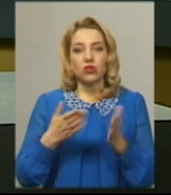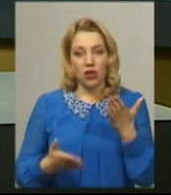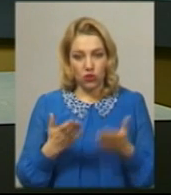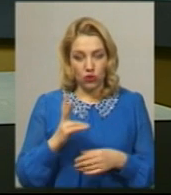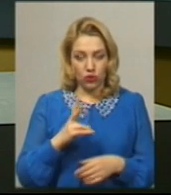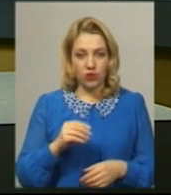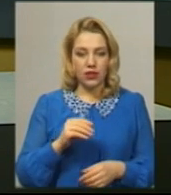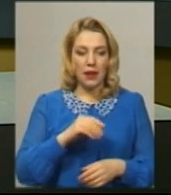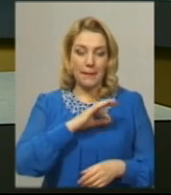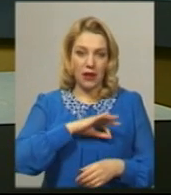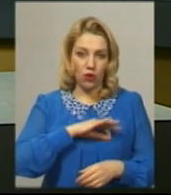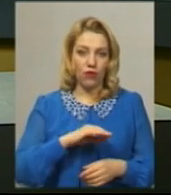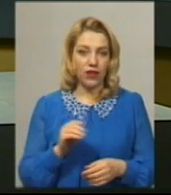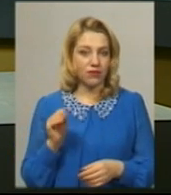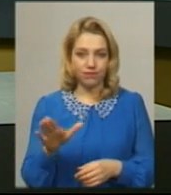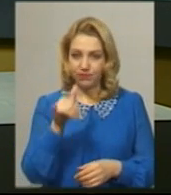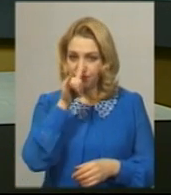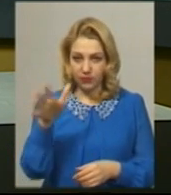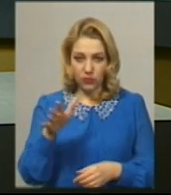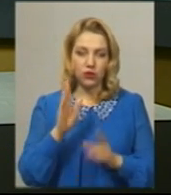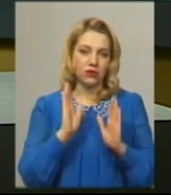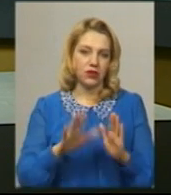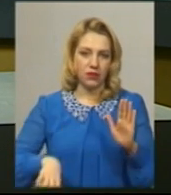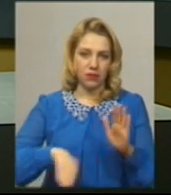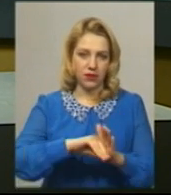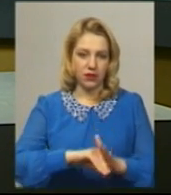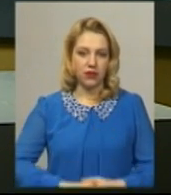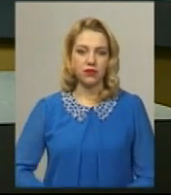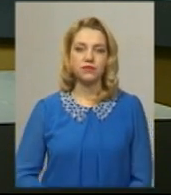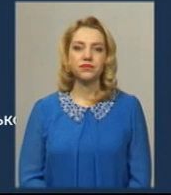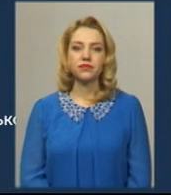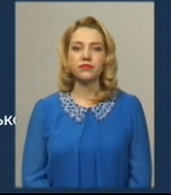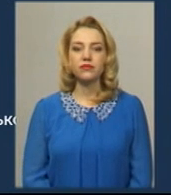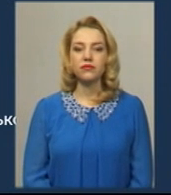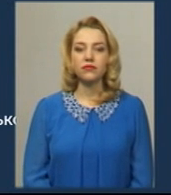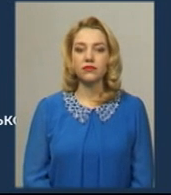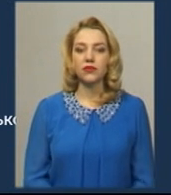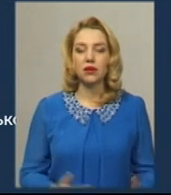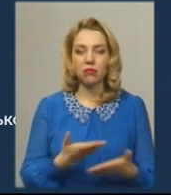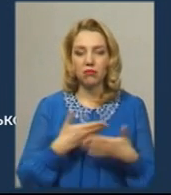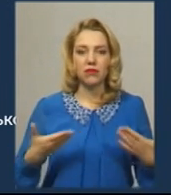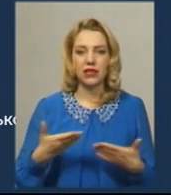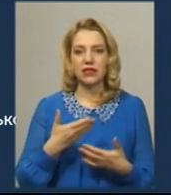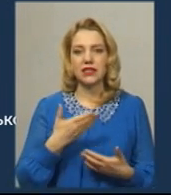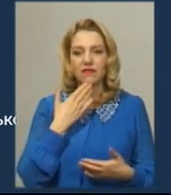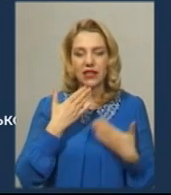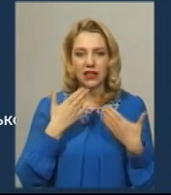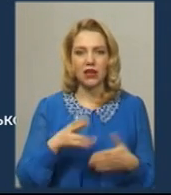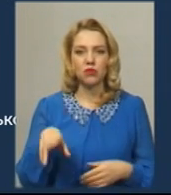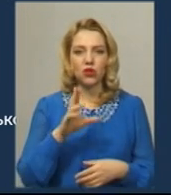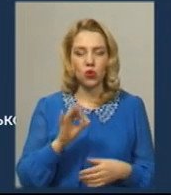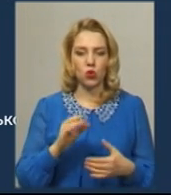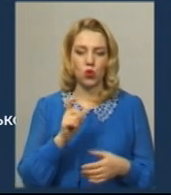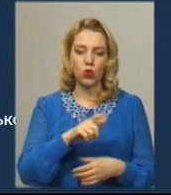пільговик заходить, він мусить платити, додає Андрій Бондаренко. Ми звертаємося до людей